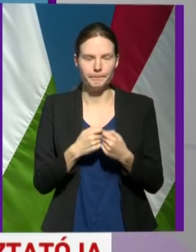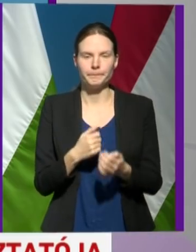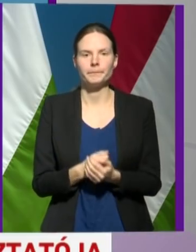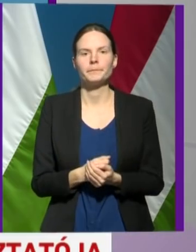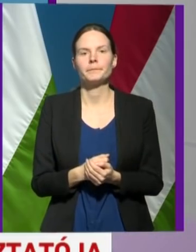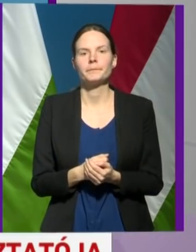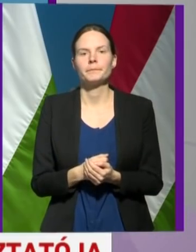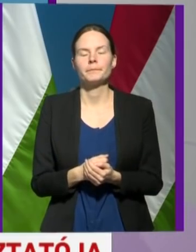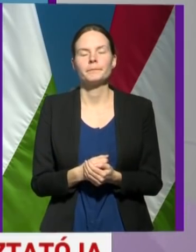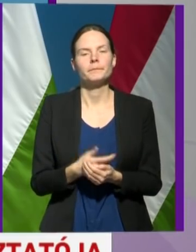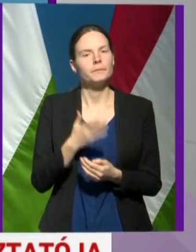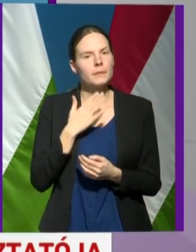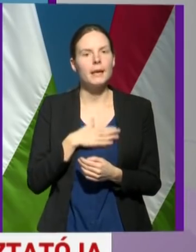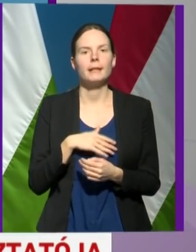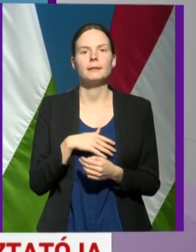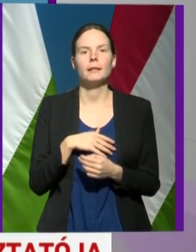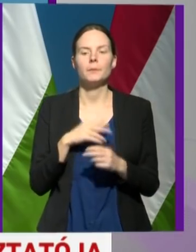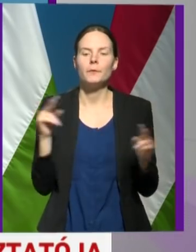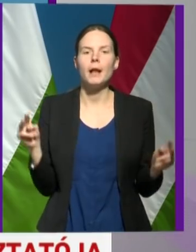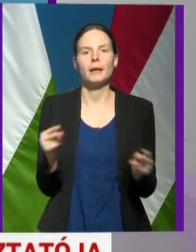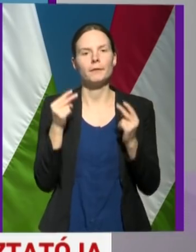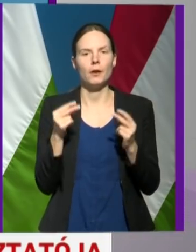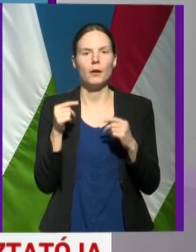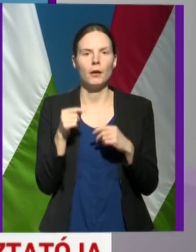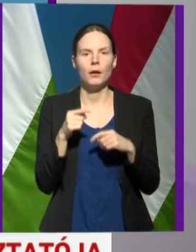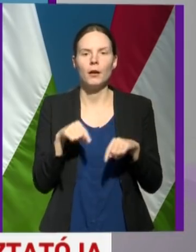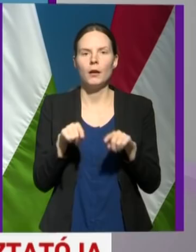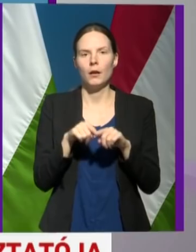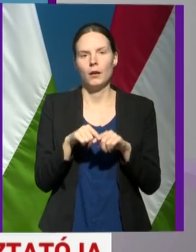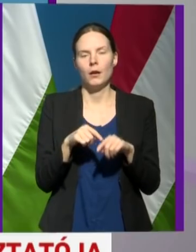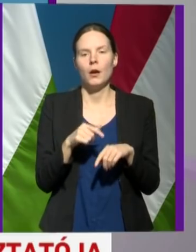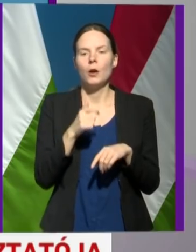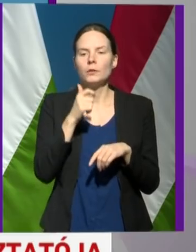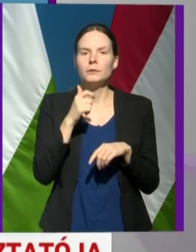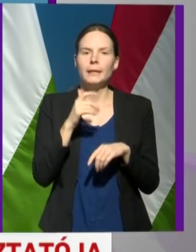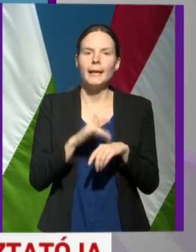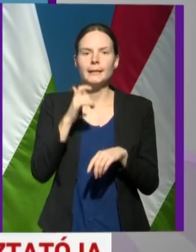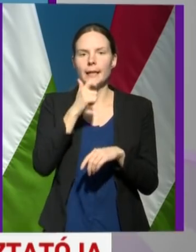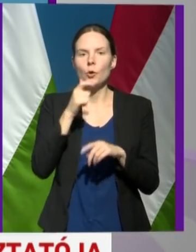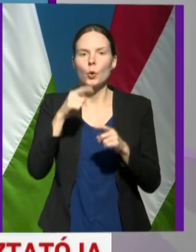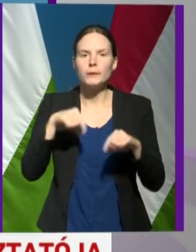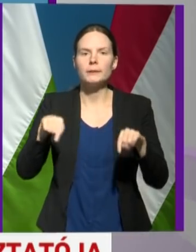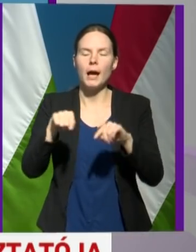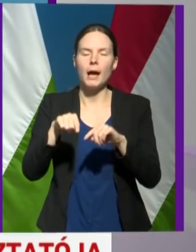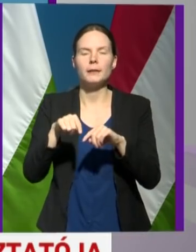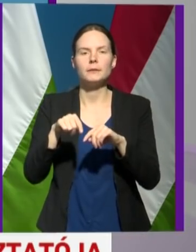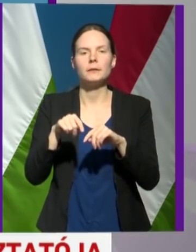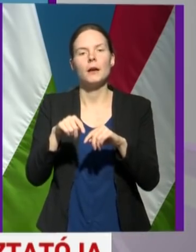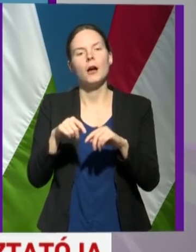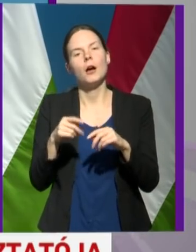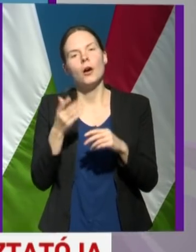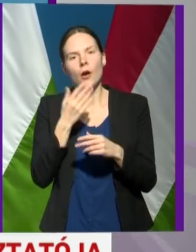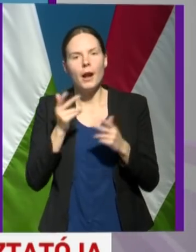Szeretném felhívni a leginkább érintett korosztályok figyelmét arra, hogy lehetőség szerint a 60 év